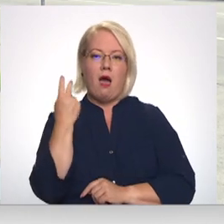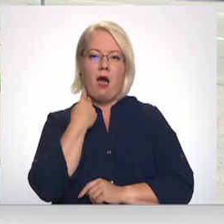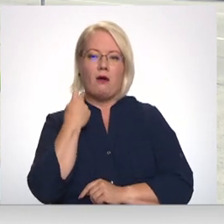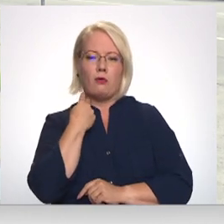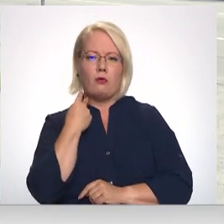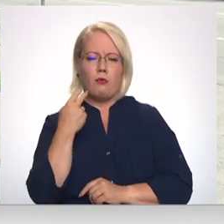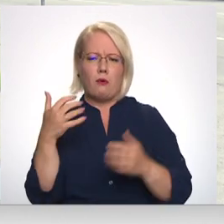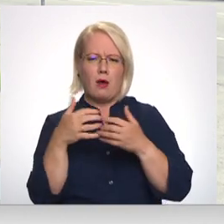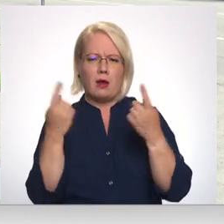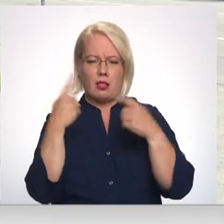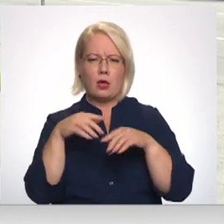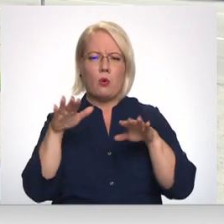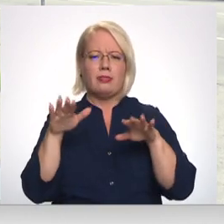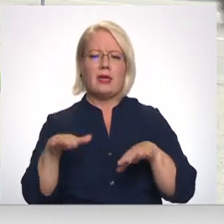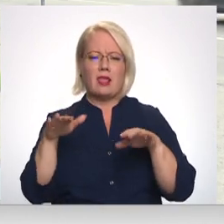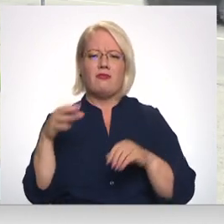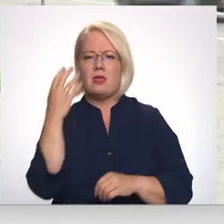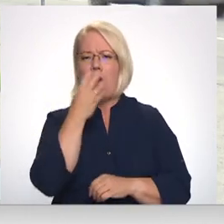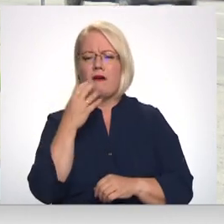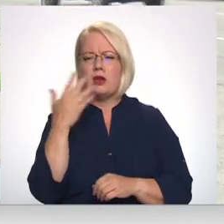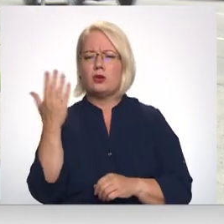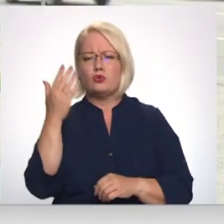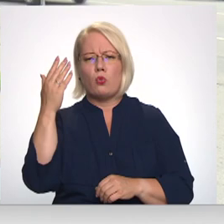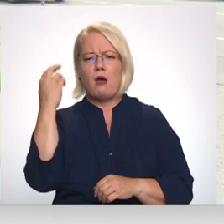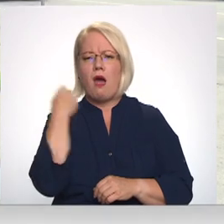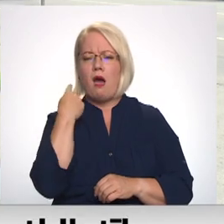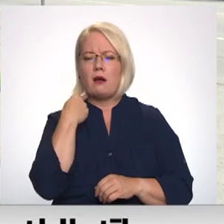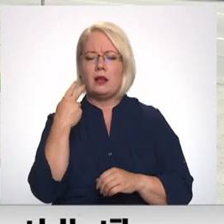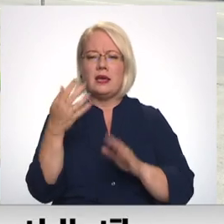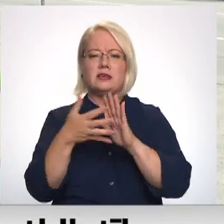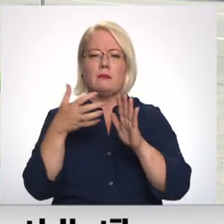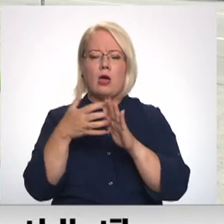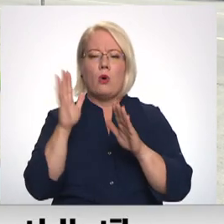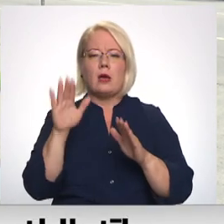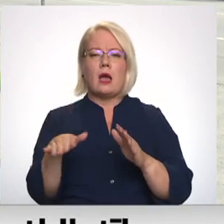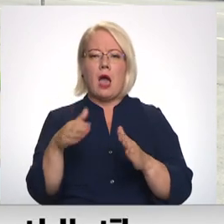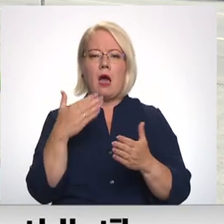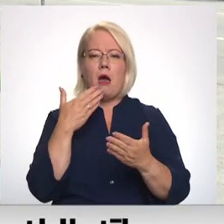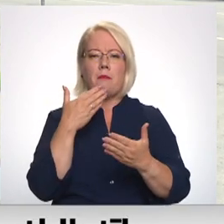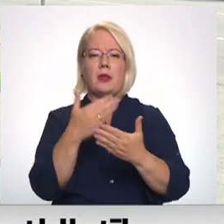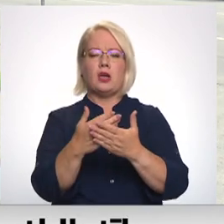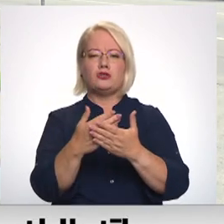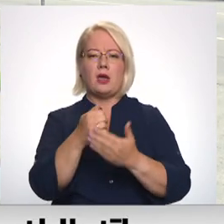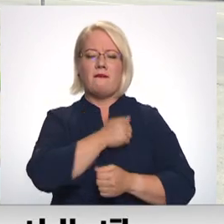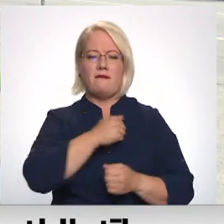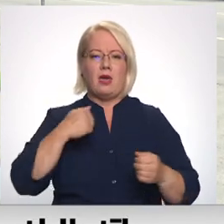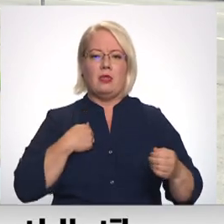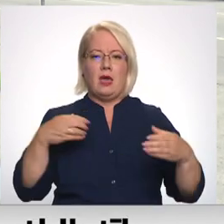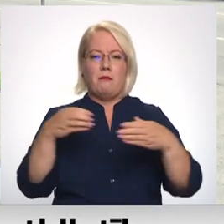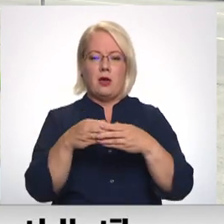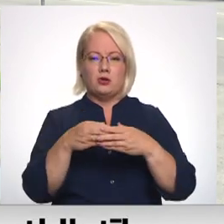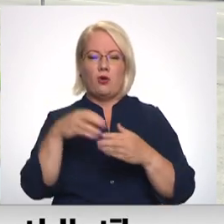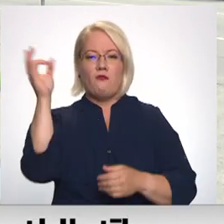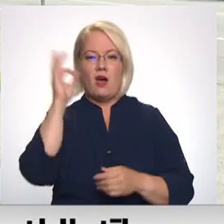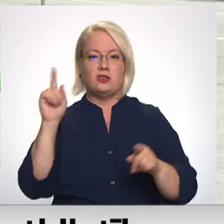no dienu dāfrikas, kurā Angļa lietoja kā priekšējās vienības apzīmējumi, un vāciešiem arī pionieri vienmēr bija kara